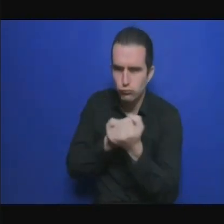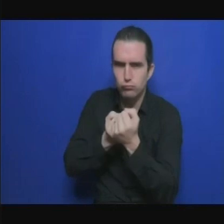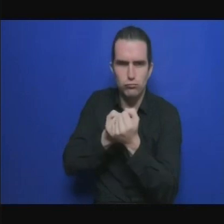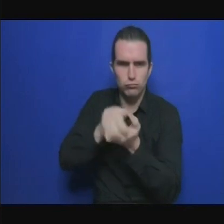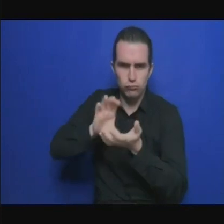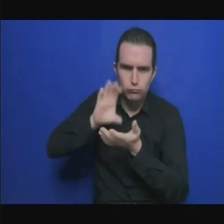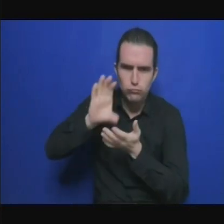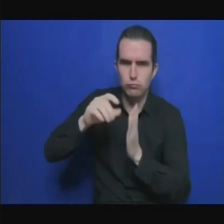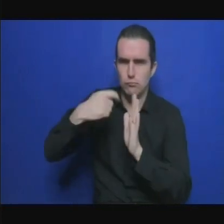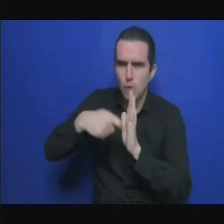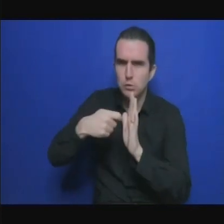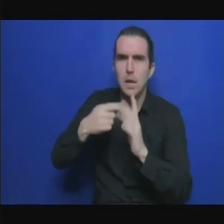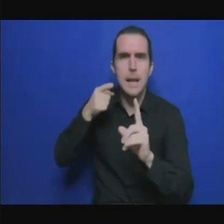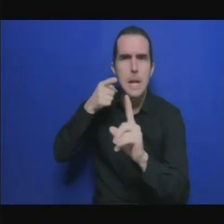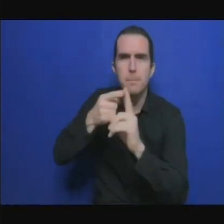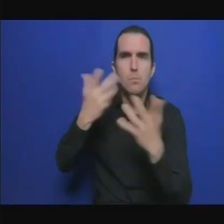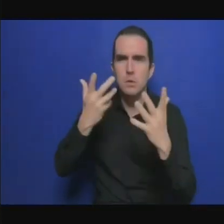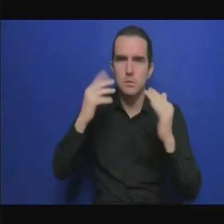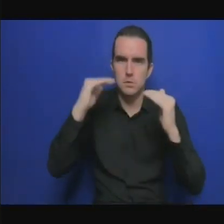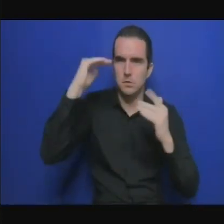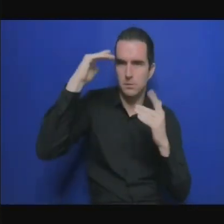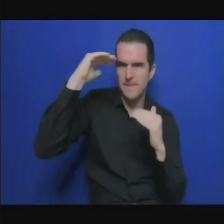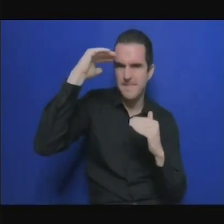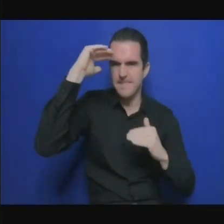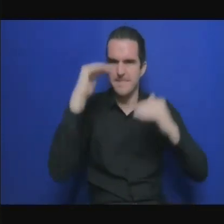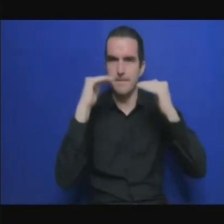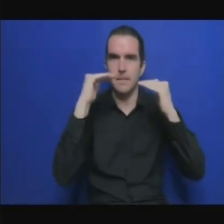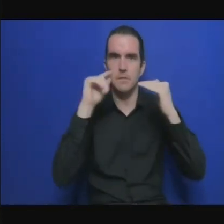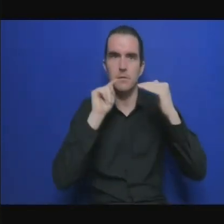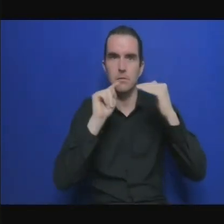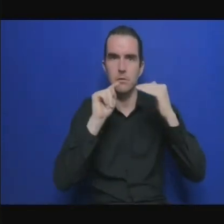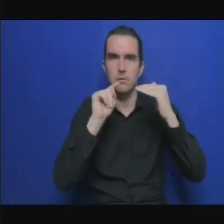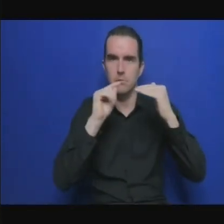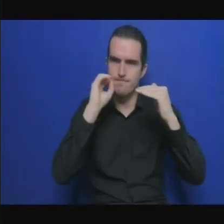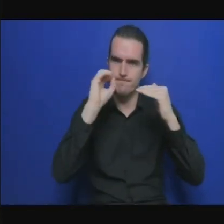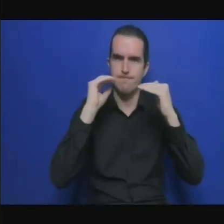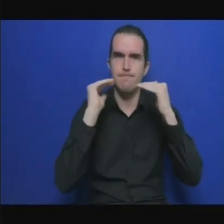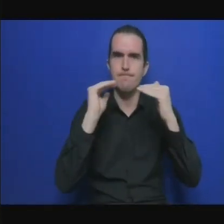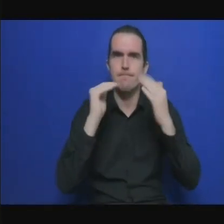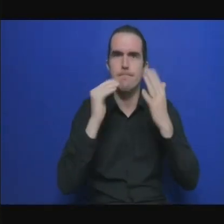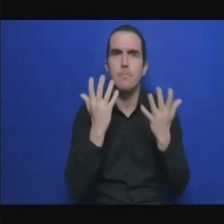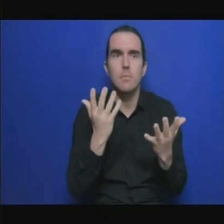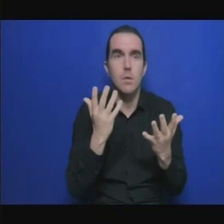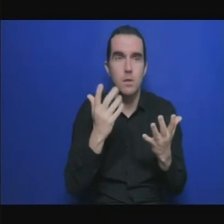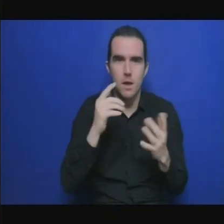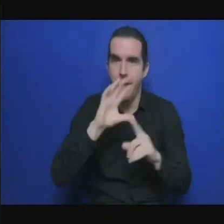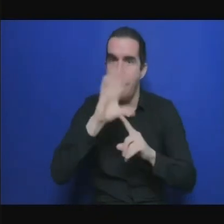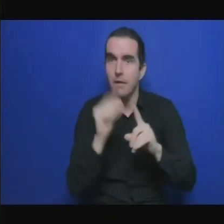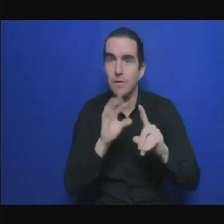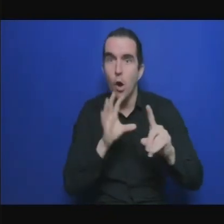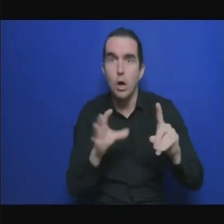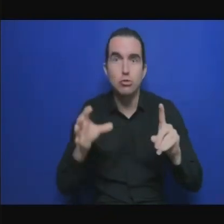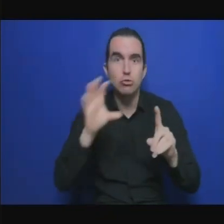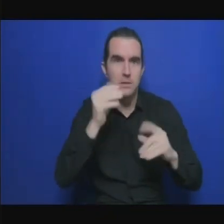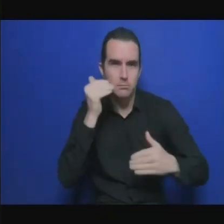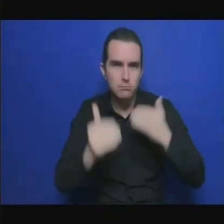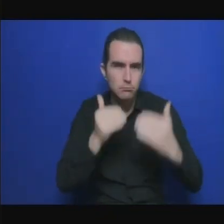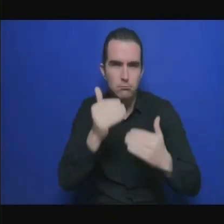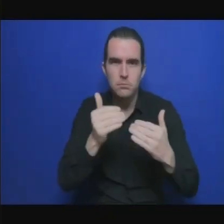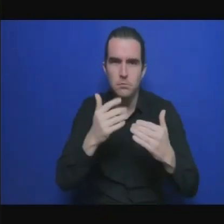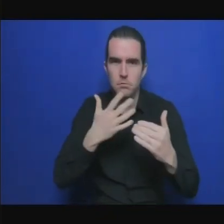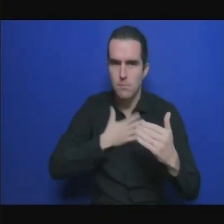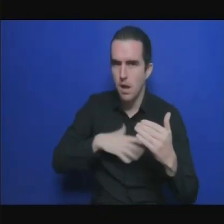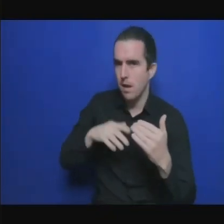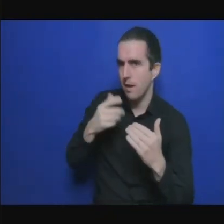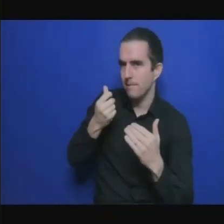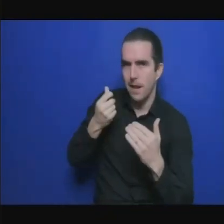ces ressources financières est-ce qu'il y en place les cadres réglementaires est-ce que les politiques voulues sont en place est qu'il y a des données est-ce qu'il y